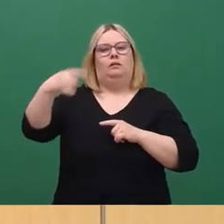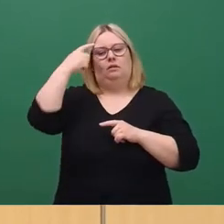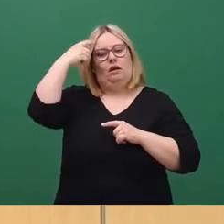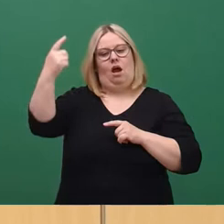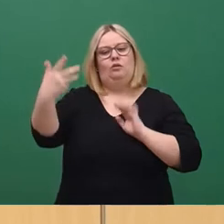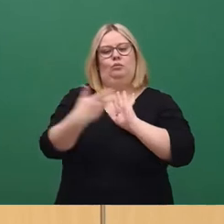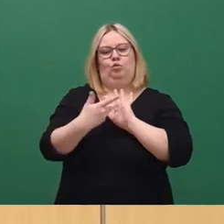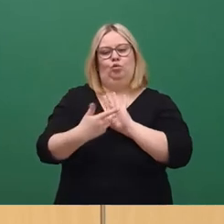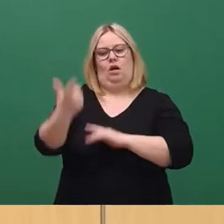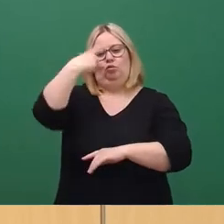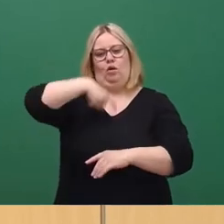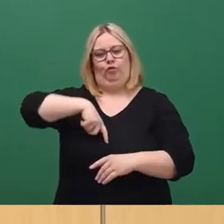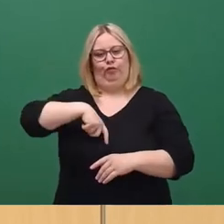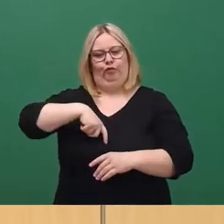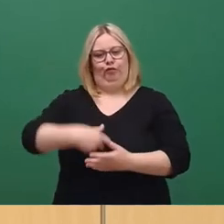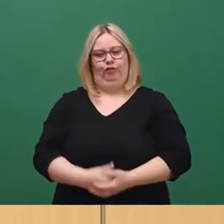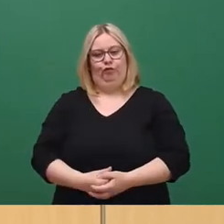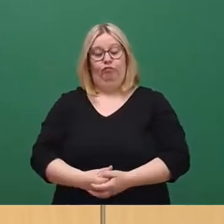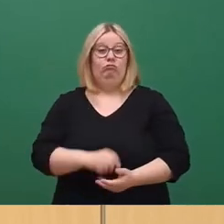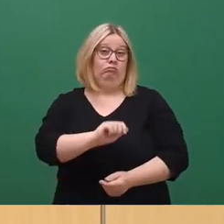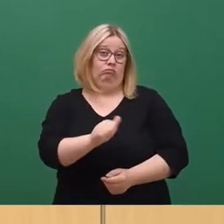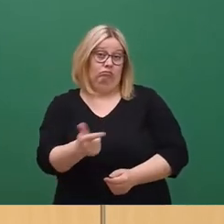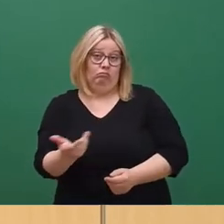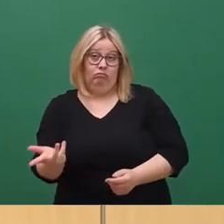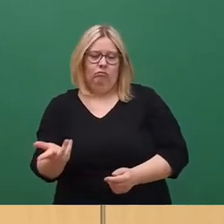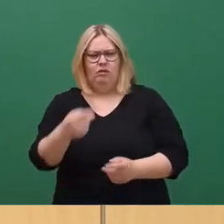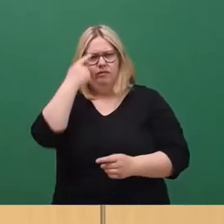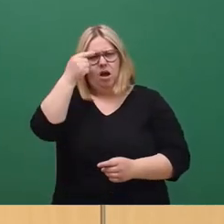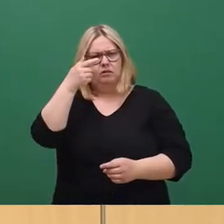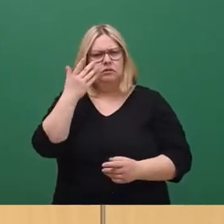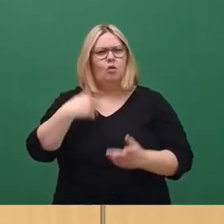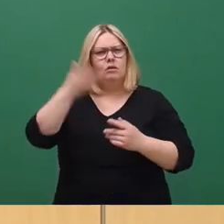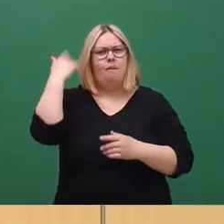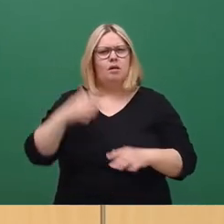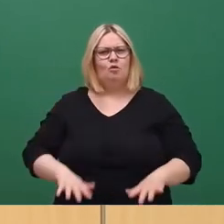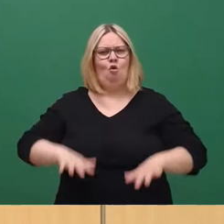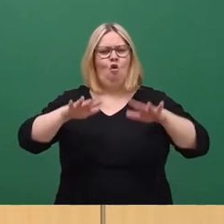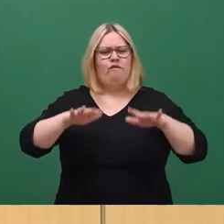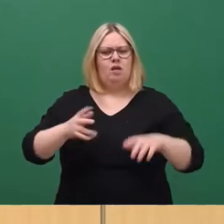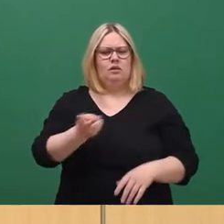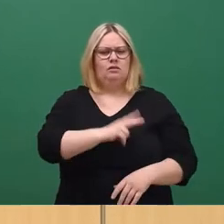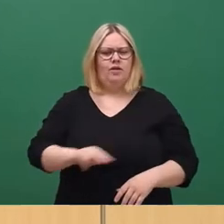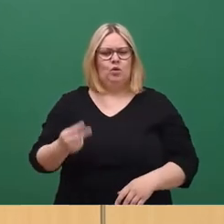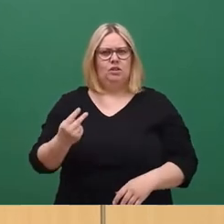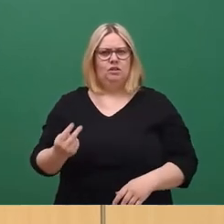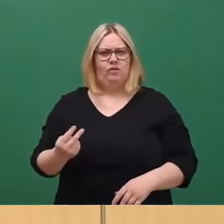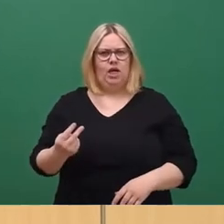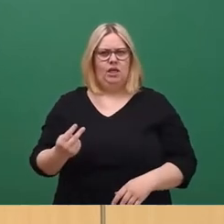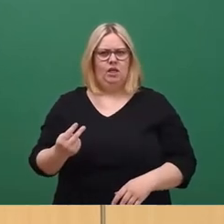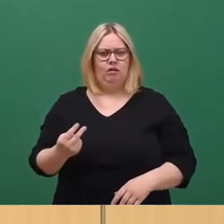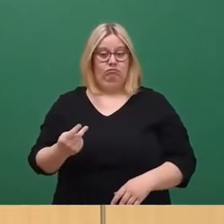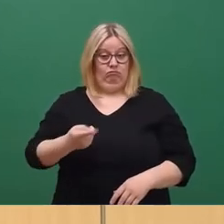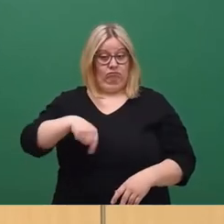einholen. Einige von Ihnen erinnern sich vielleicht an das Hochwasser 2002, bei dem wir als Stadt